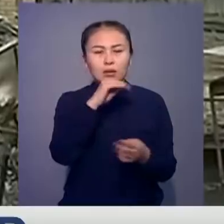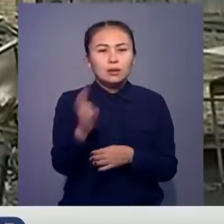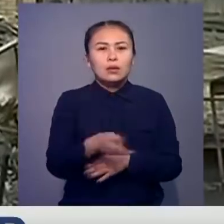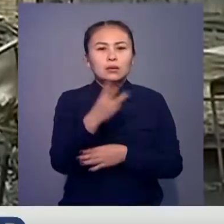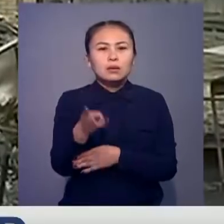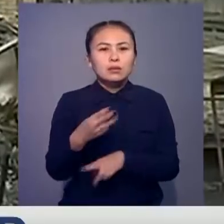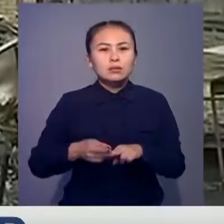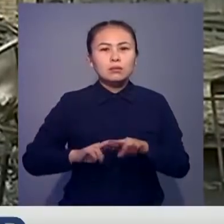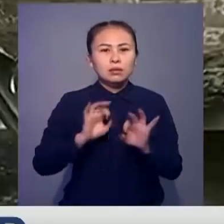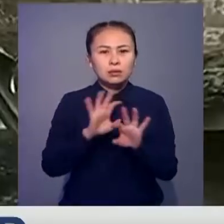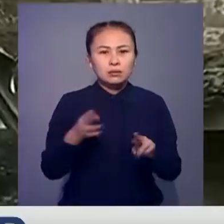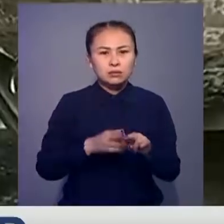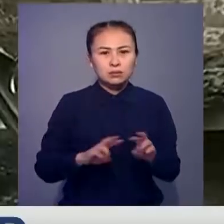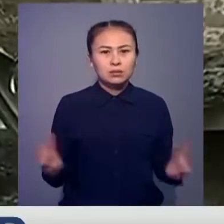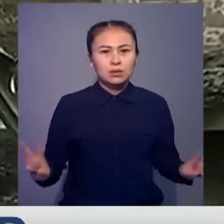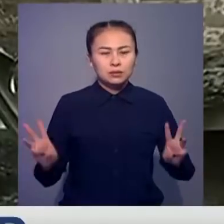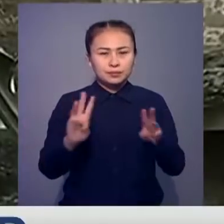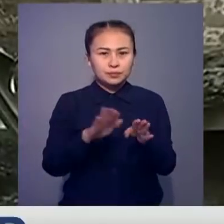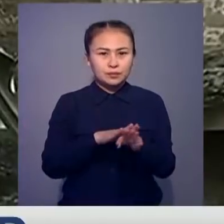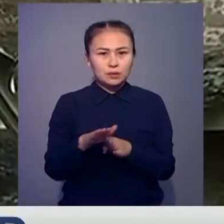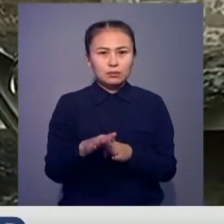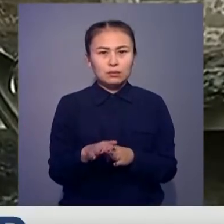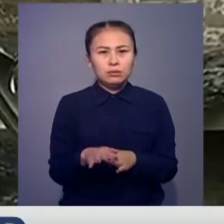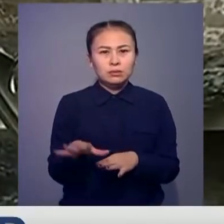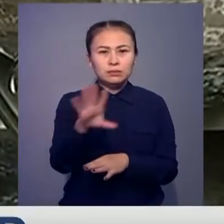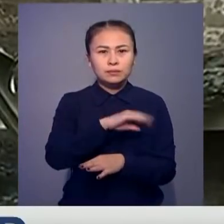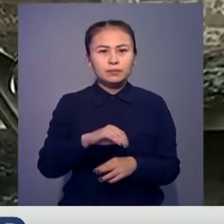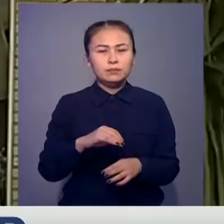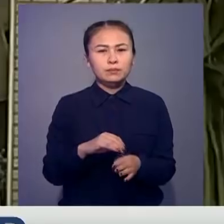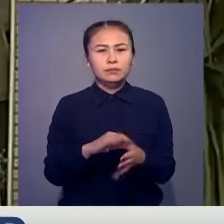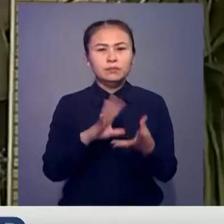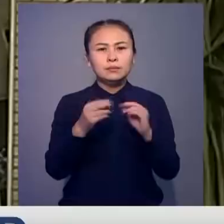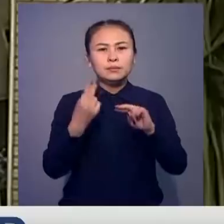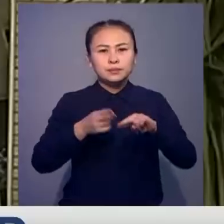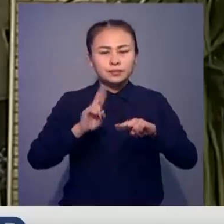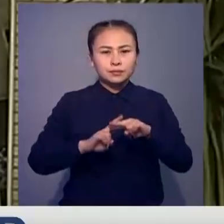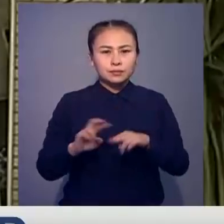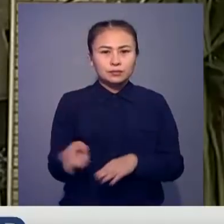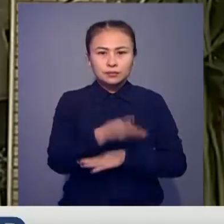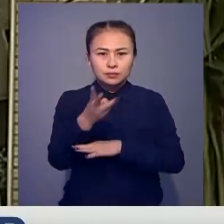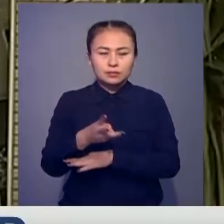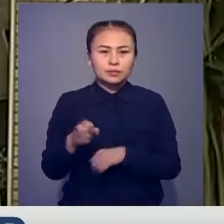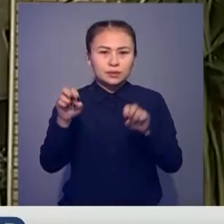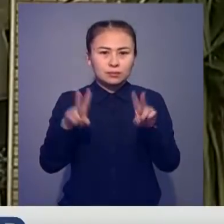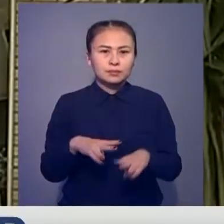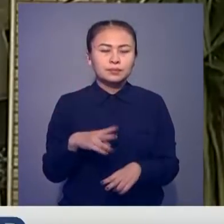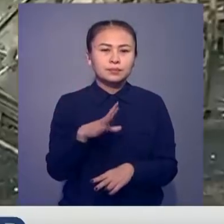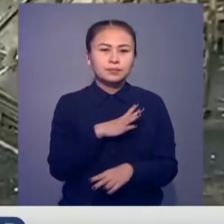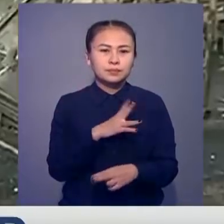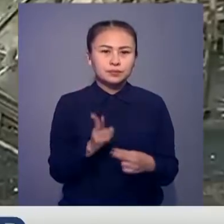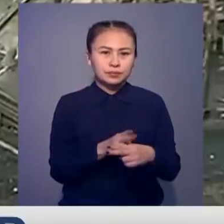Өрт сөндірушілердің айтуынша қызыл жалын жолындағының бәрін жайпа абжатыр. Қазір өртпен ұндаған маман арпалысуды.